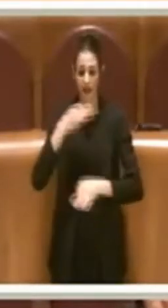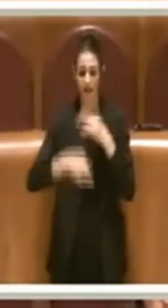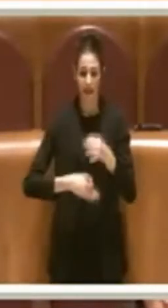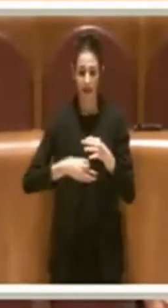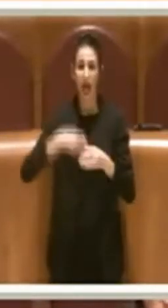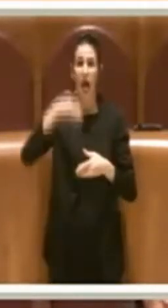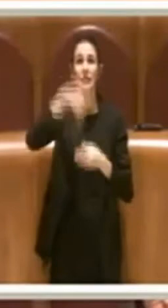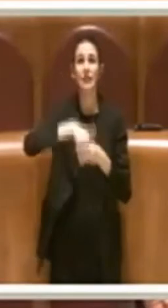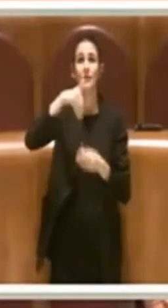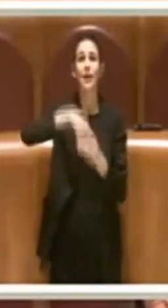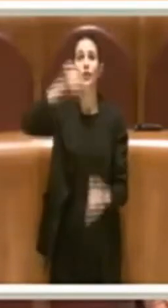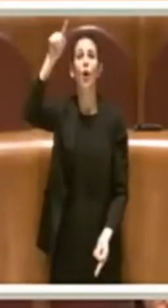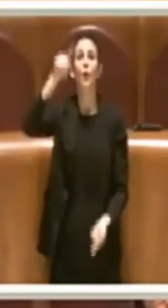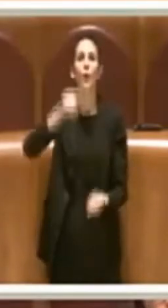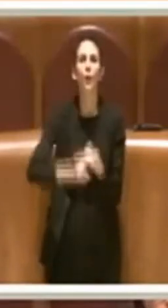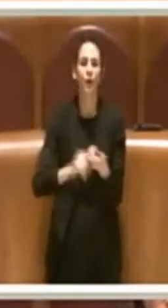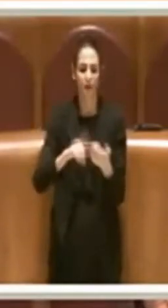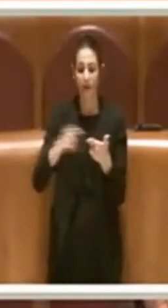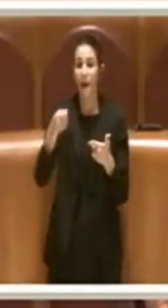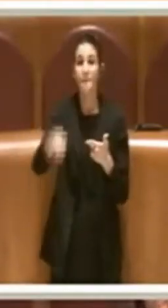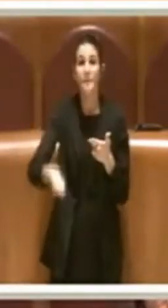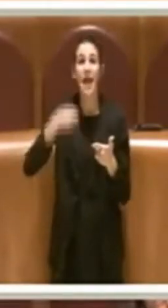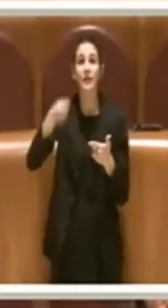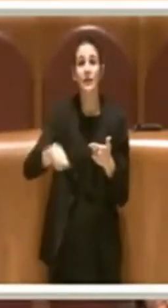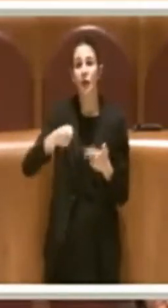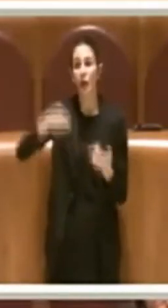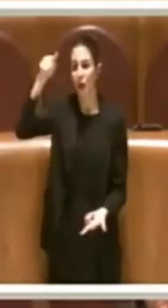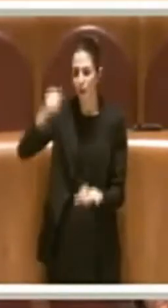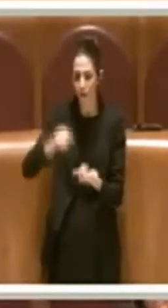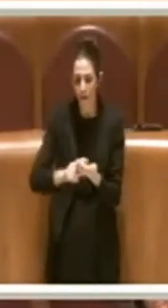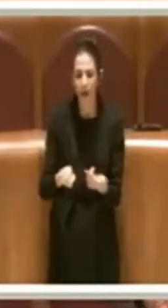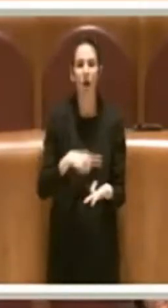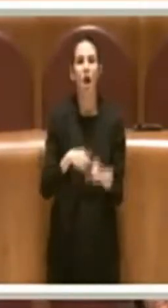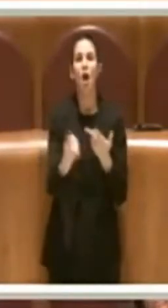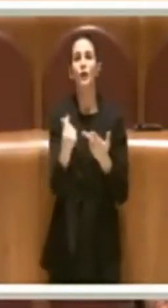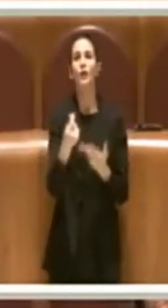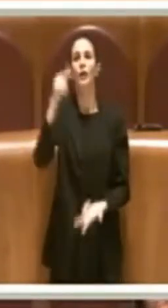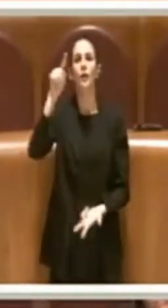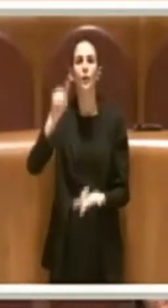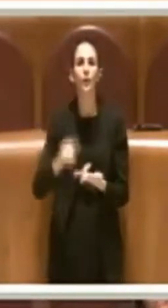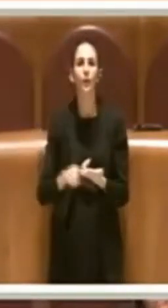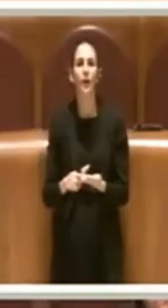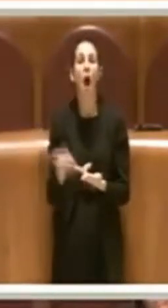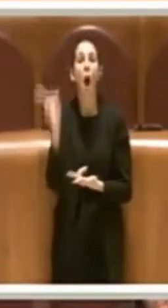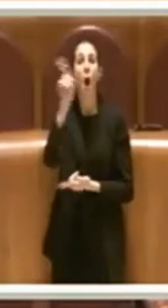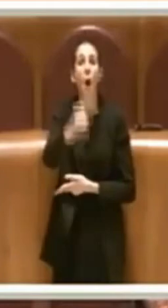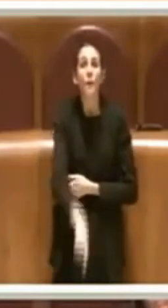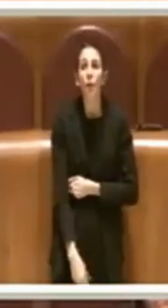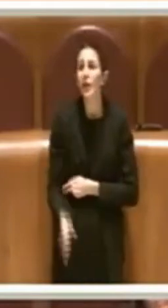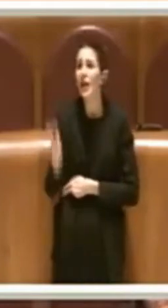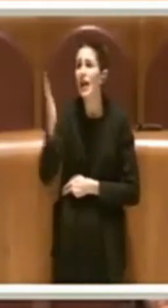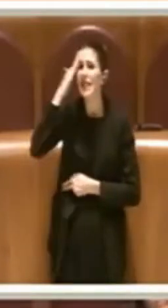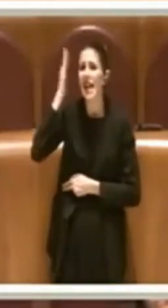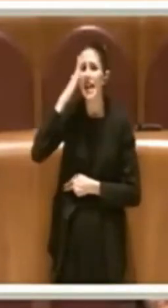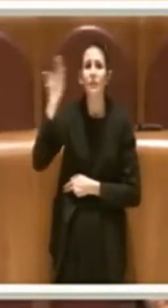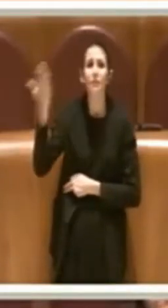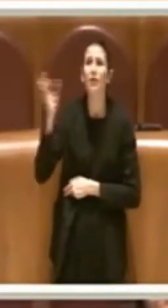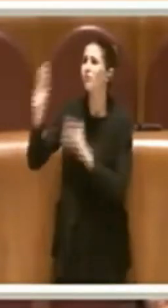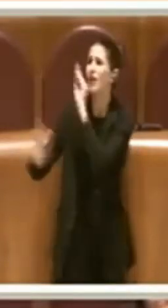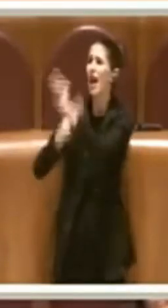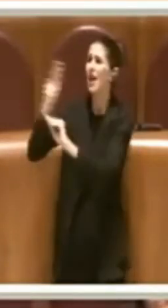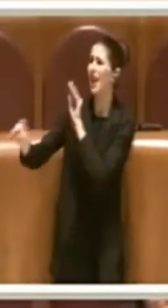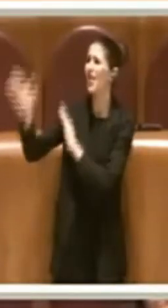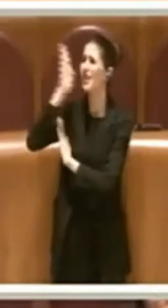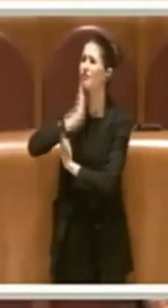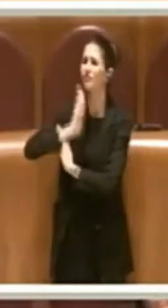la pensione, la paga, quel che sia. E non solo andare ad indebitarsi ulteriormente o sperare che attraverso il